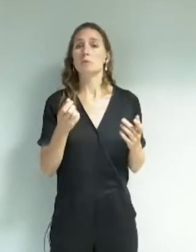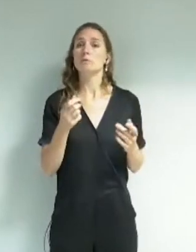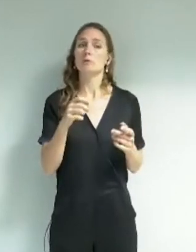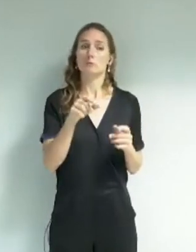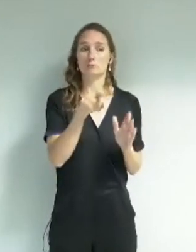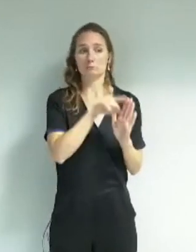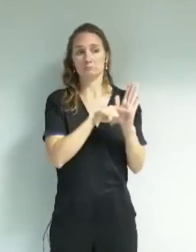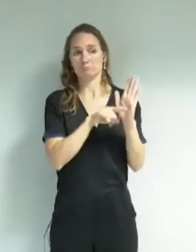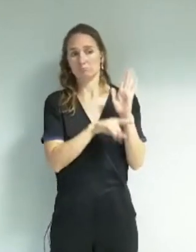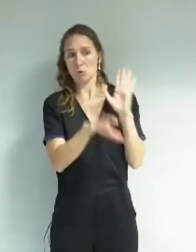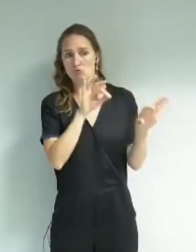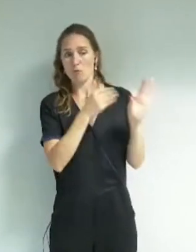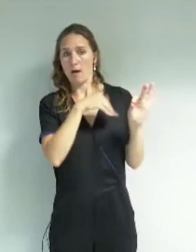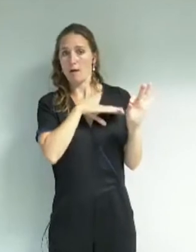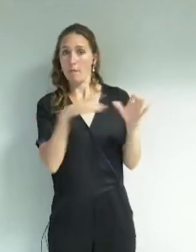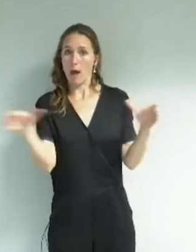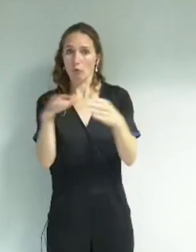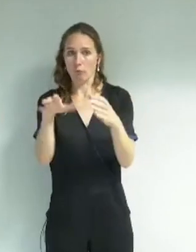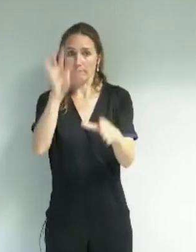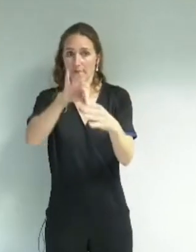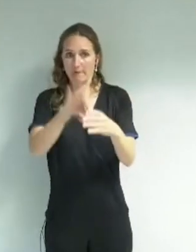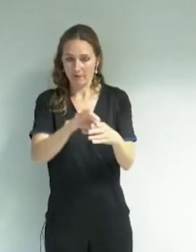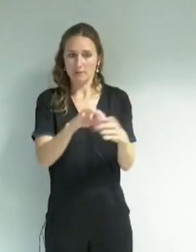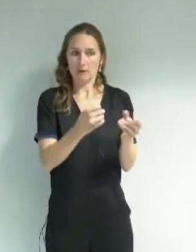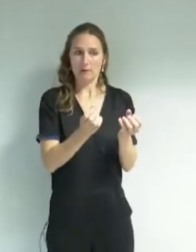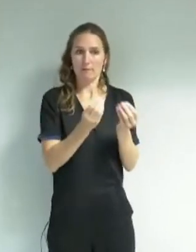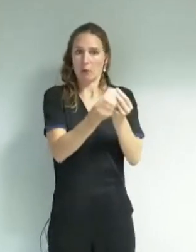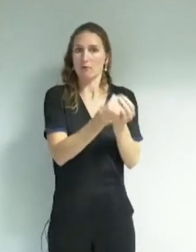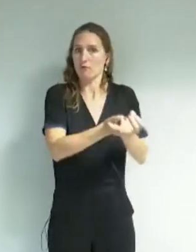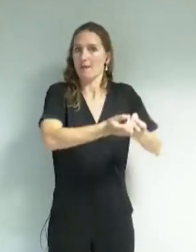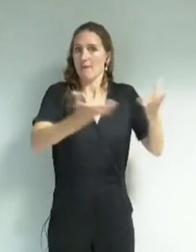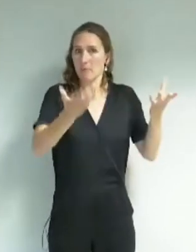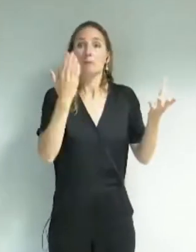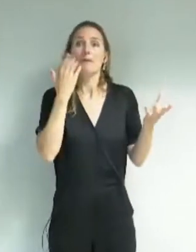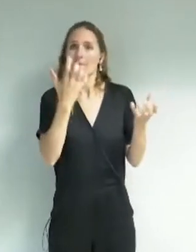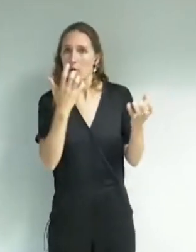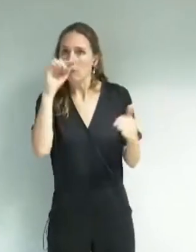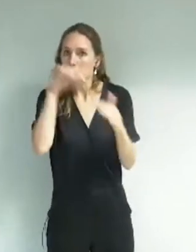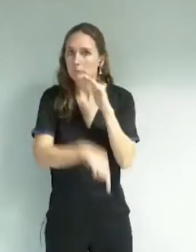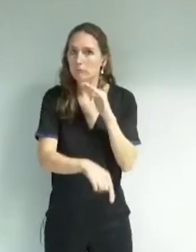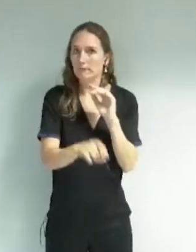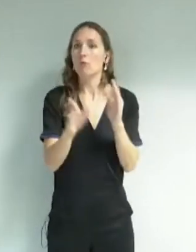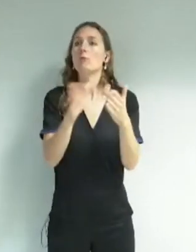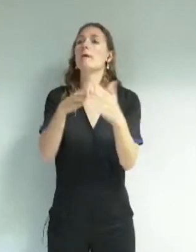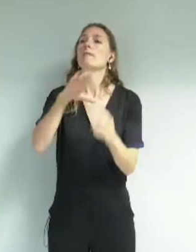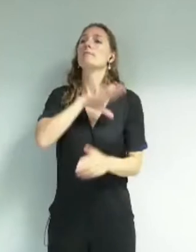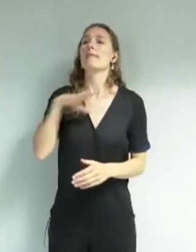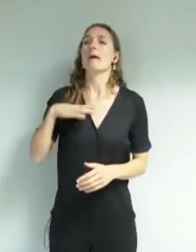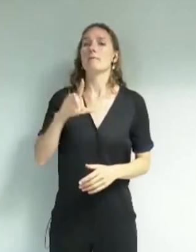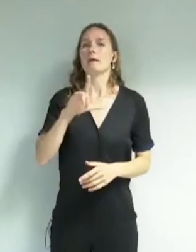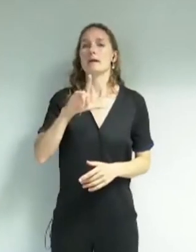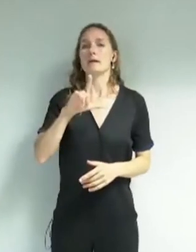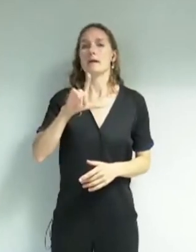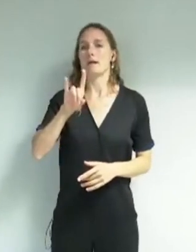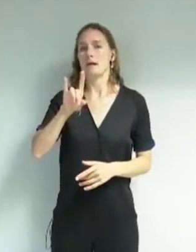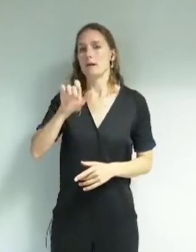ont été développées plus que d'autres. Donc si vous avez besoin de précision, il faut demander à Mme Lereux. Je